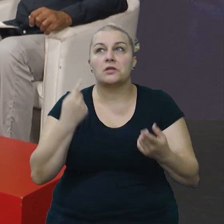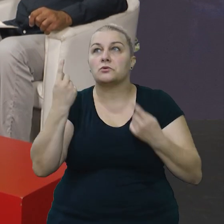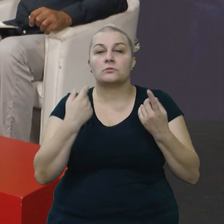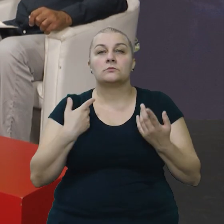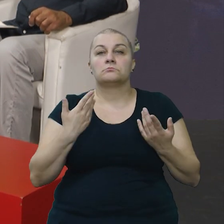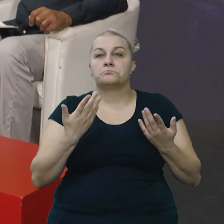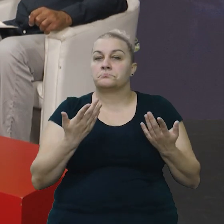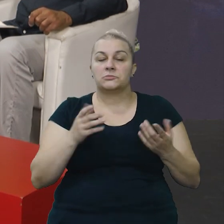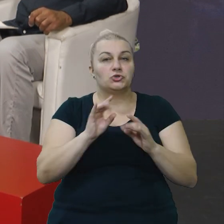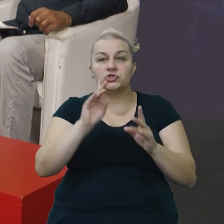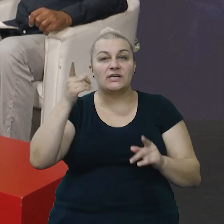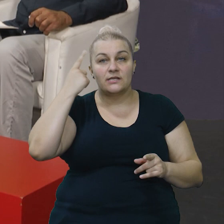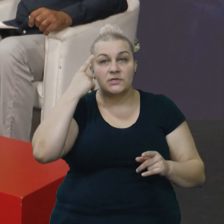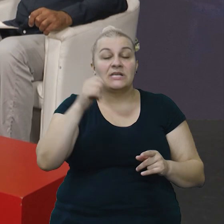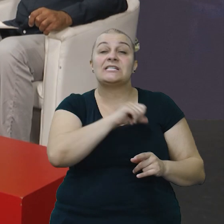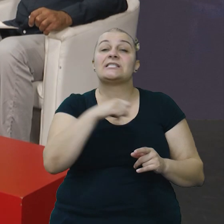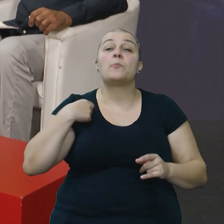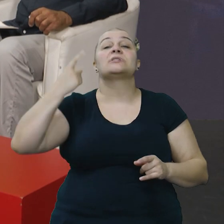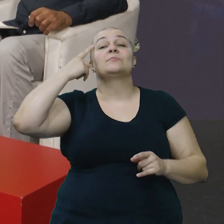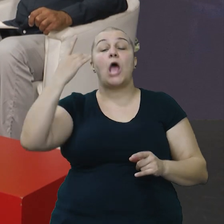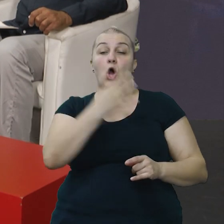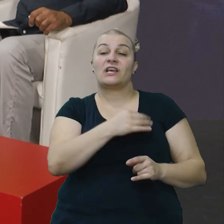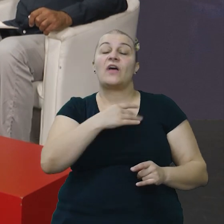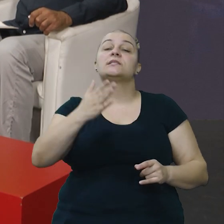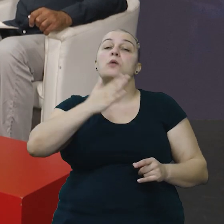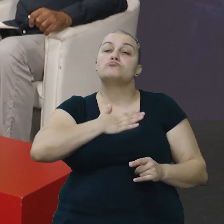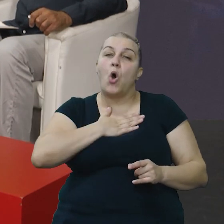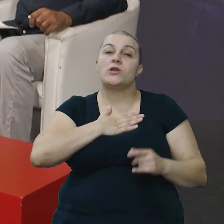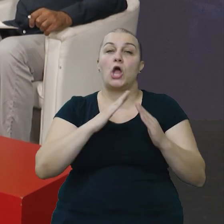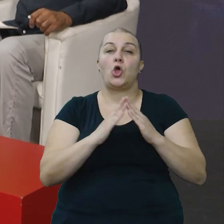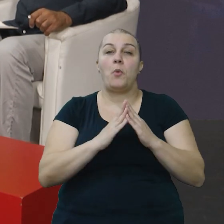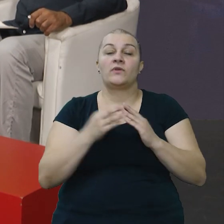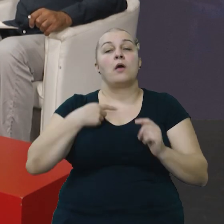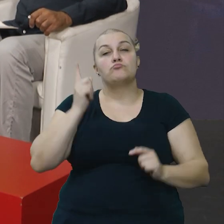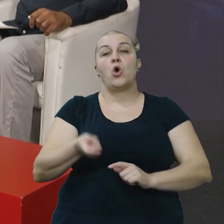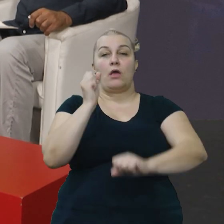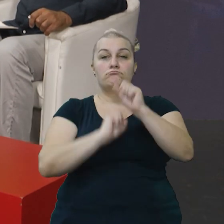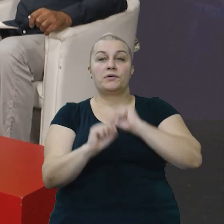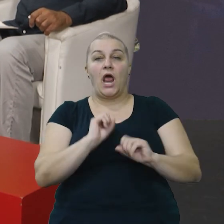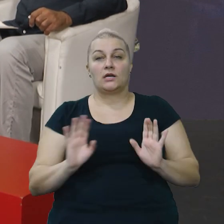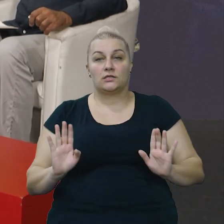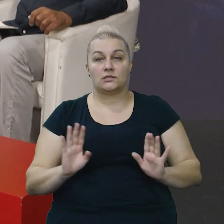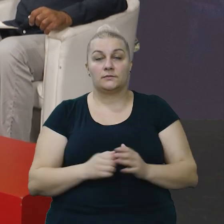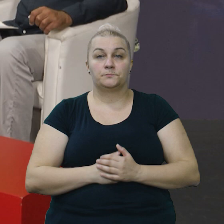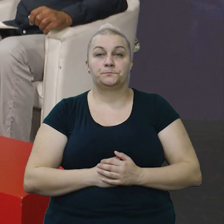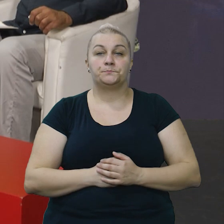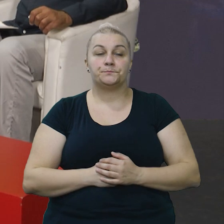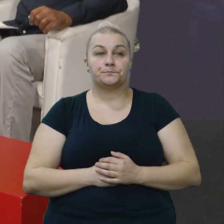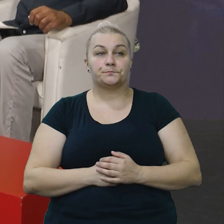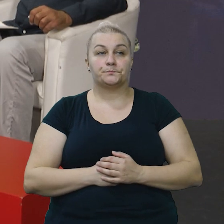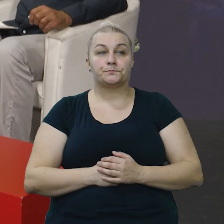samo jednu stvar, da je Hrvatska moja domovina. I da je treba braniti. I da je treba braniti.